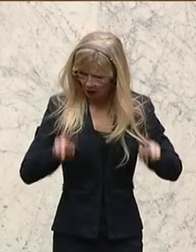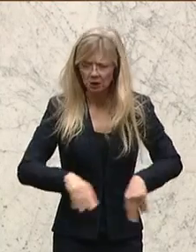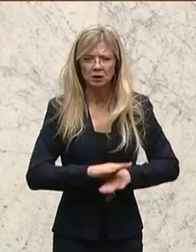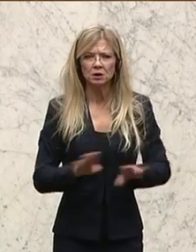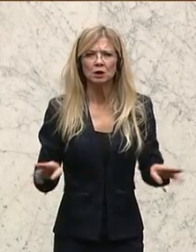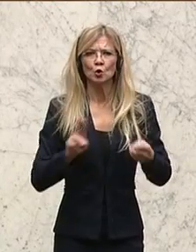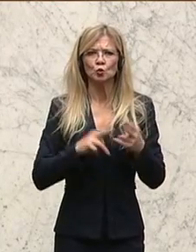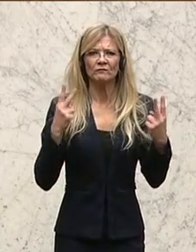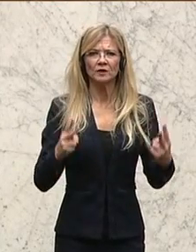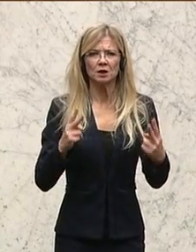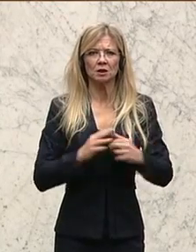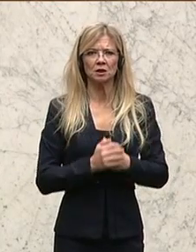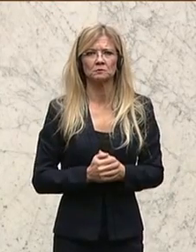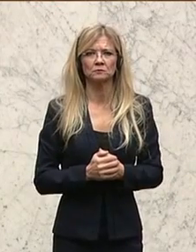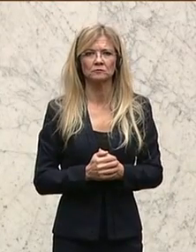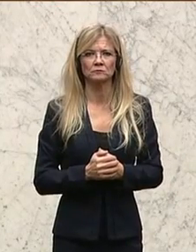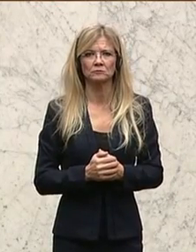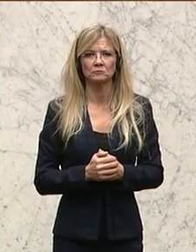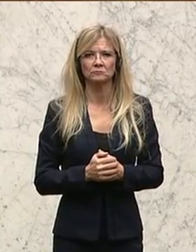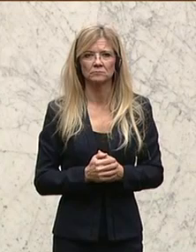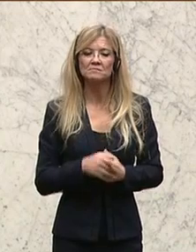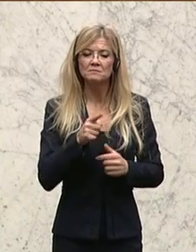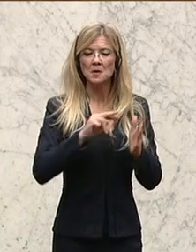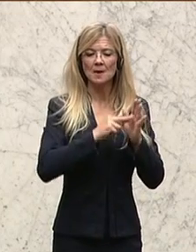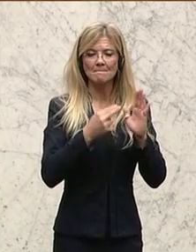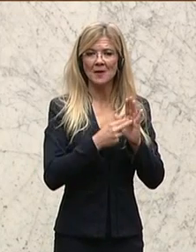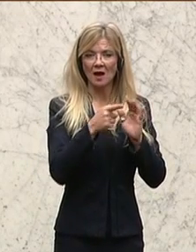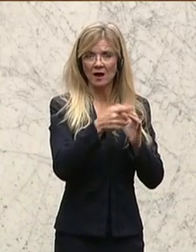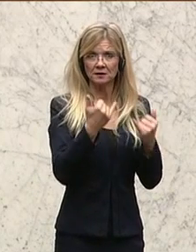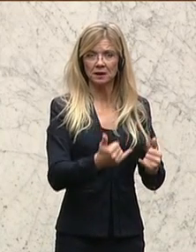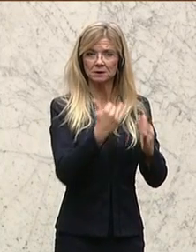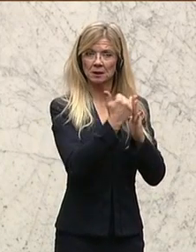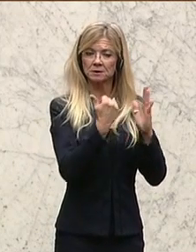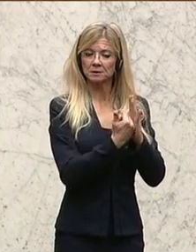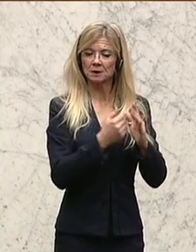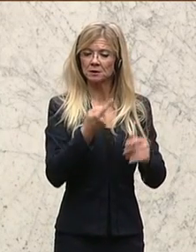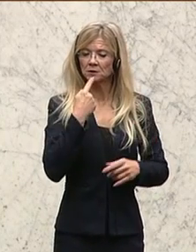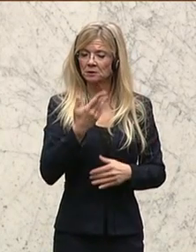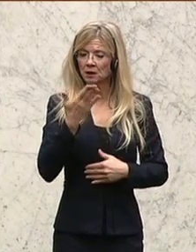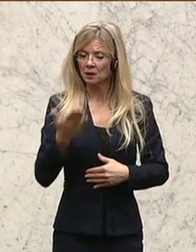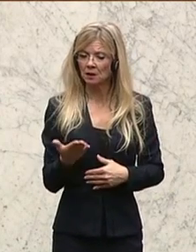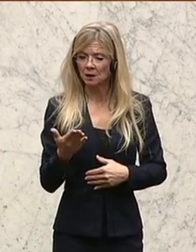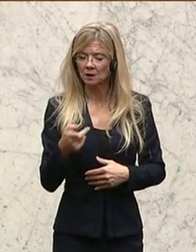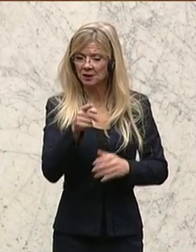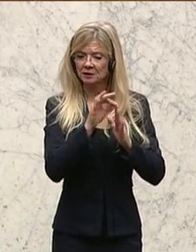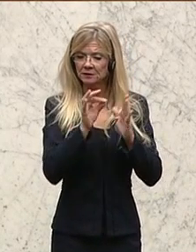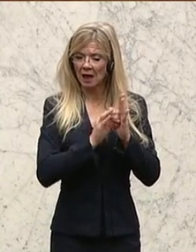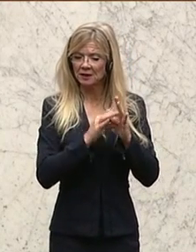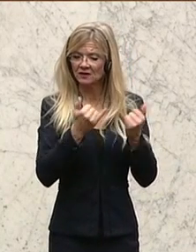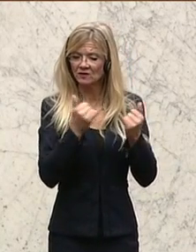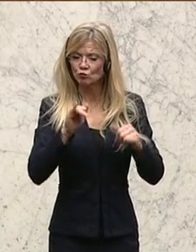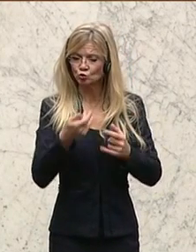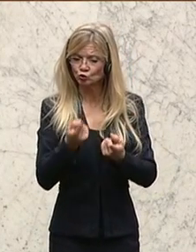und wichtiger Ansatz. Das geplante Gesetz legt die Art der zu erhebenden Daten fest